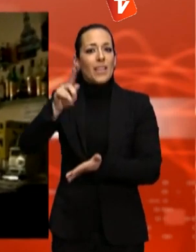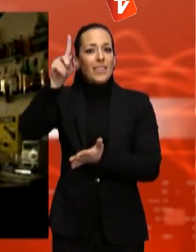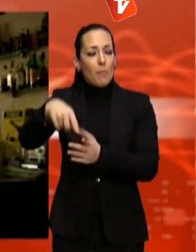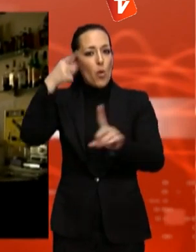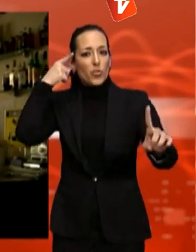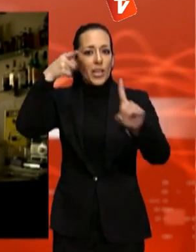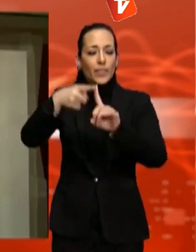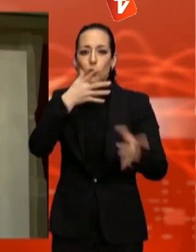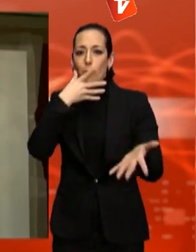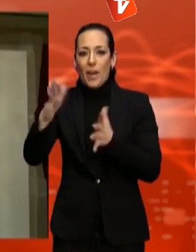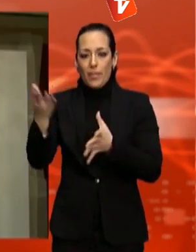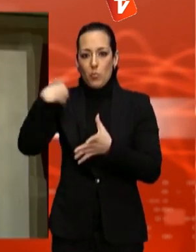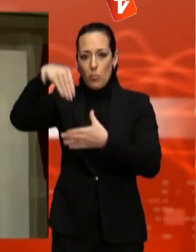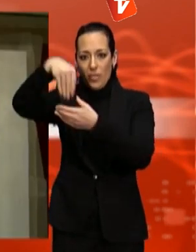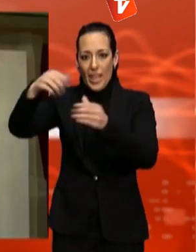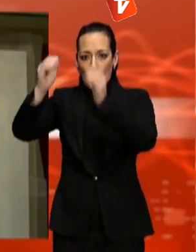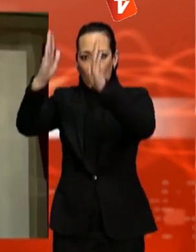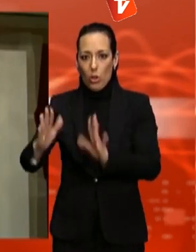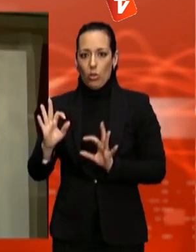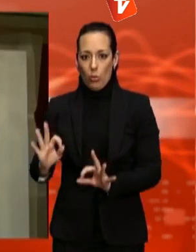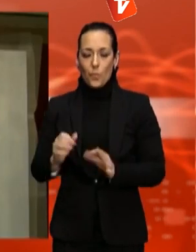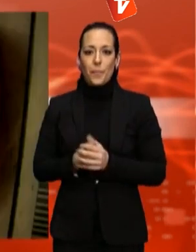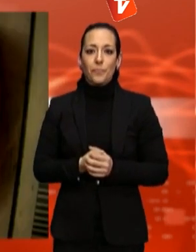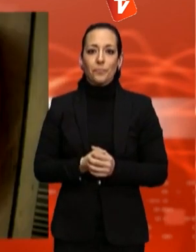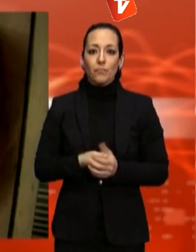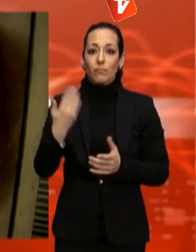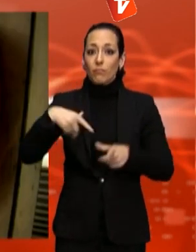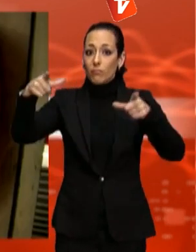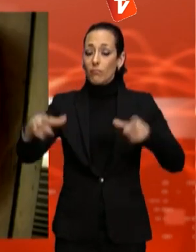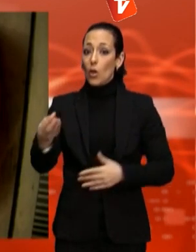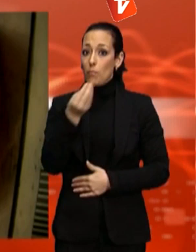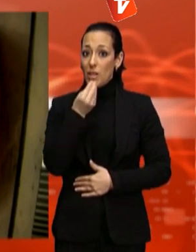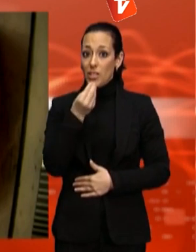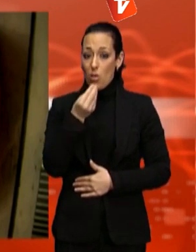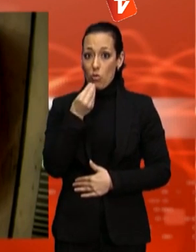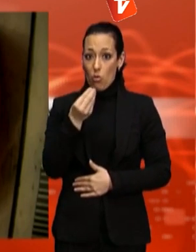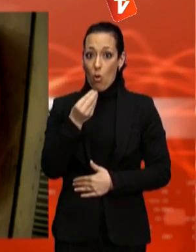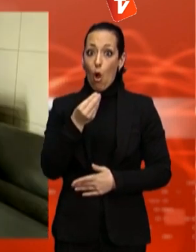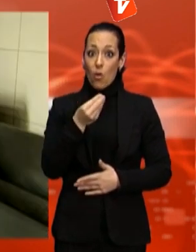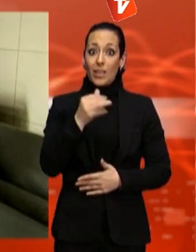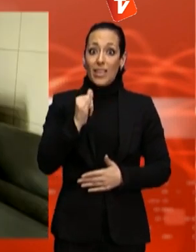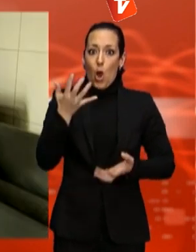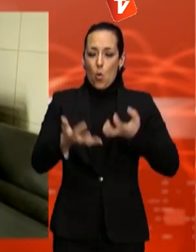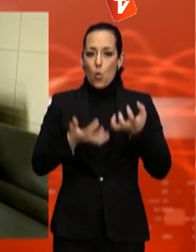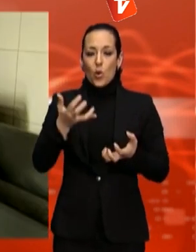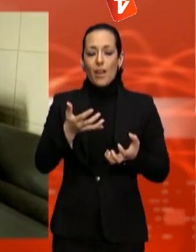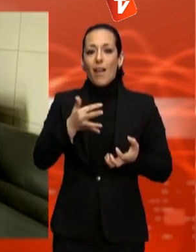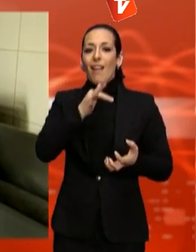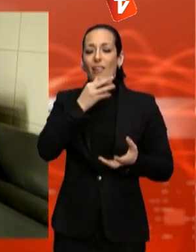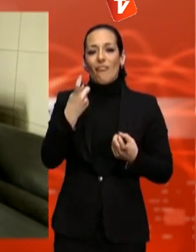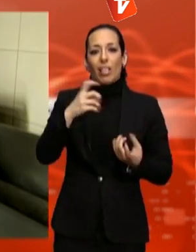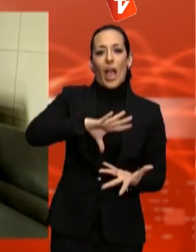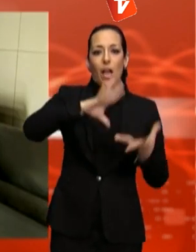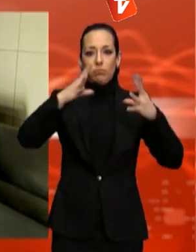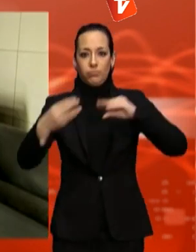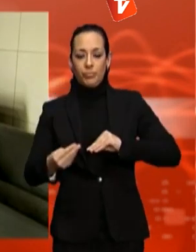equip i cooperació, esforç personal i col·lectiu. El menjador i la cuina s'estan acabant d'adequar. L'espai està ubicat a la